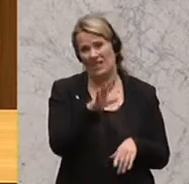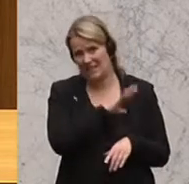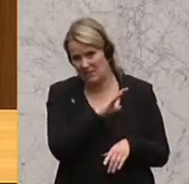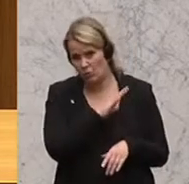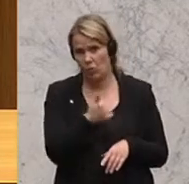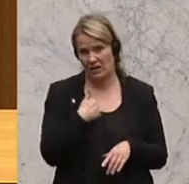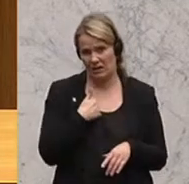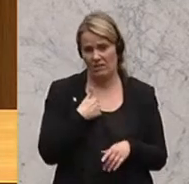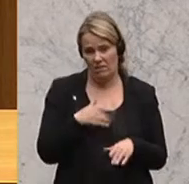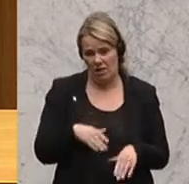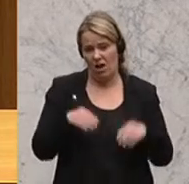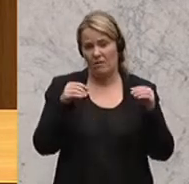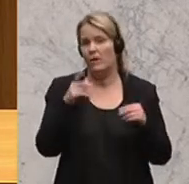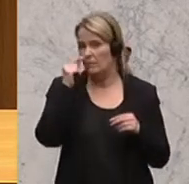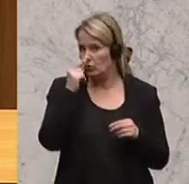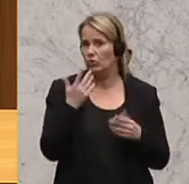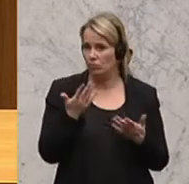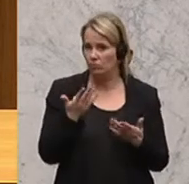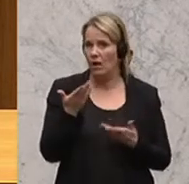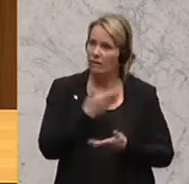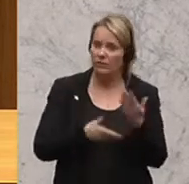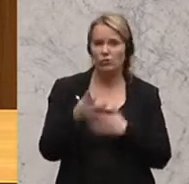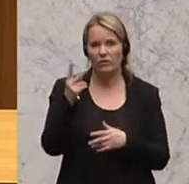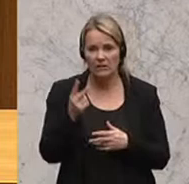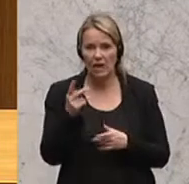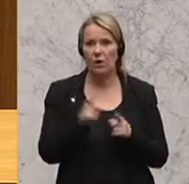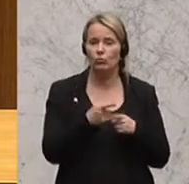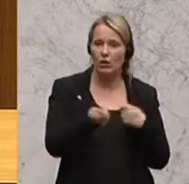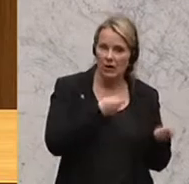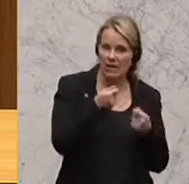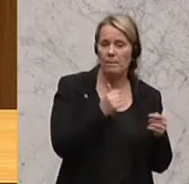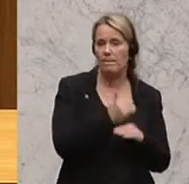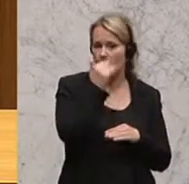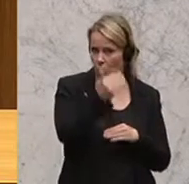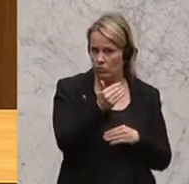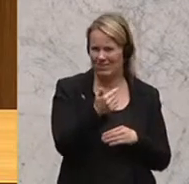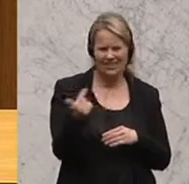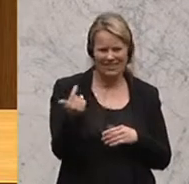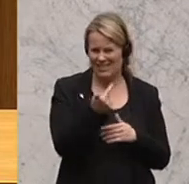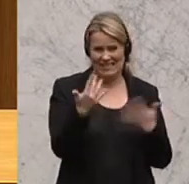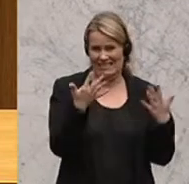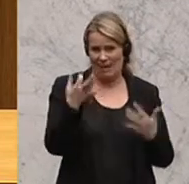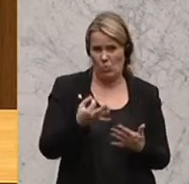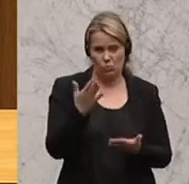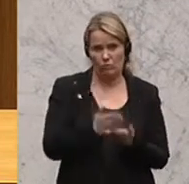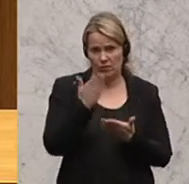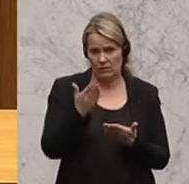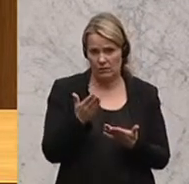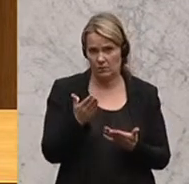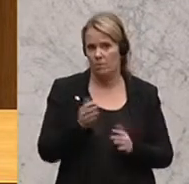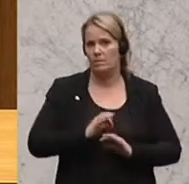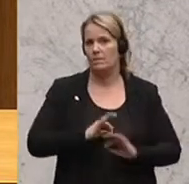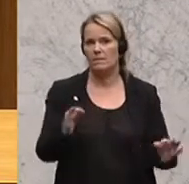die ich eingehe. Das heißt, die Praxis bei diesem Thema bei der Wirtschaftskammer und bei der Gewerbebehörde ist die, dass das in zehn Minuten erledigt war. Ich habe mich